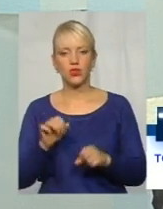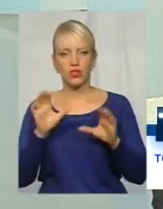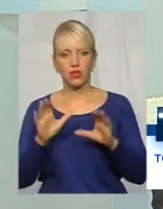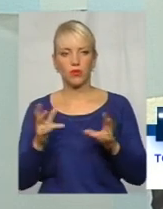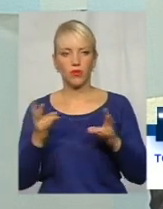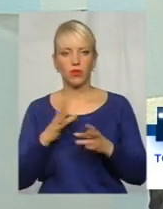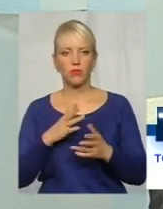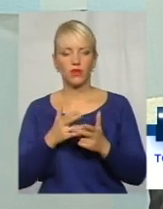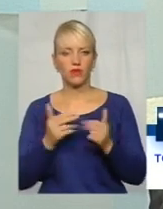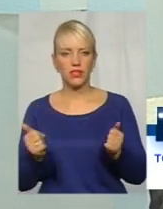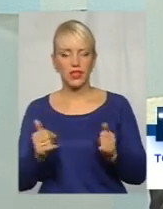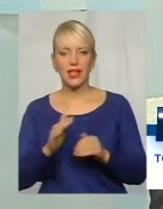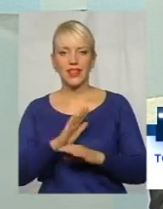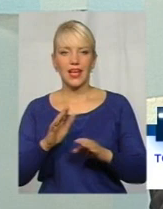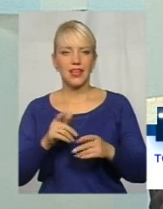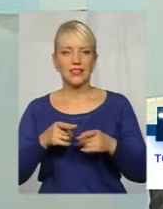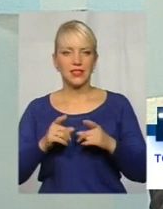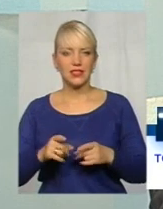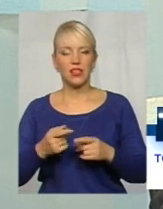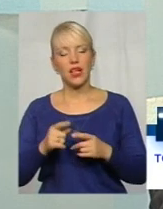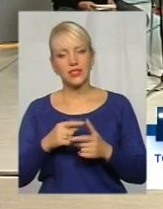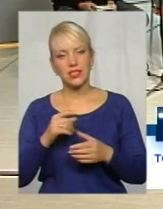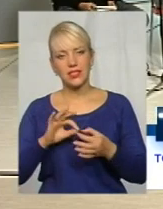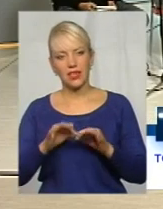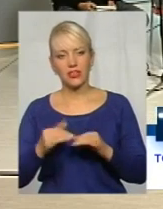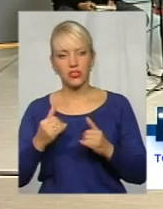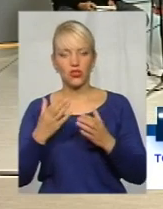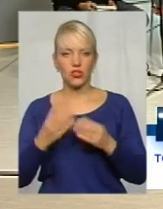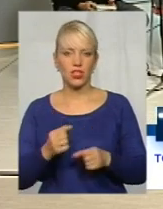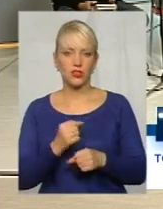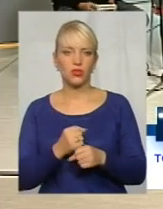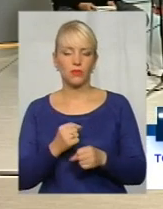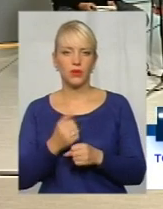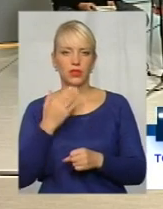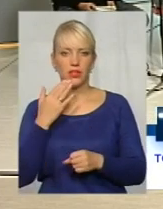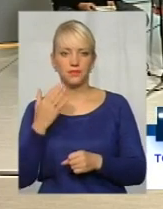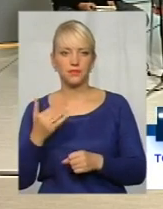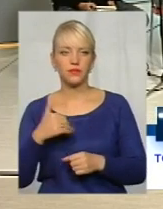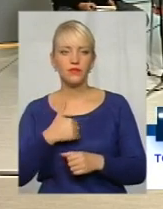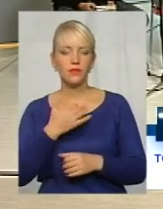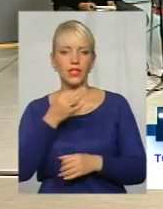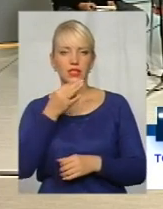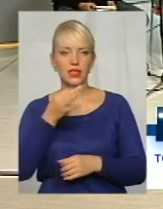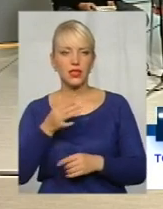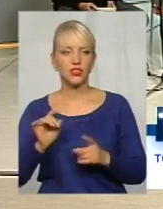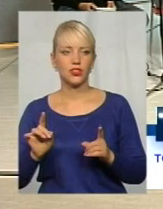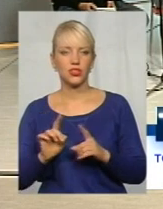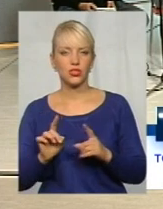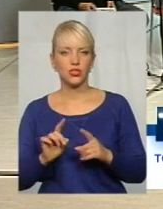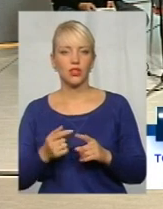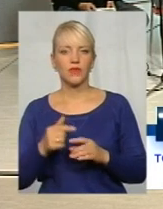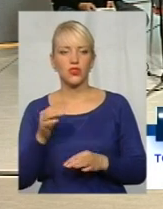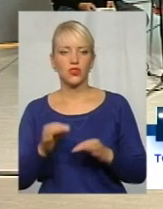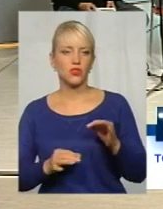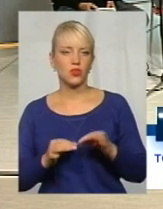дійсним. Чи складно це на сьогоднішній день зробити? Хочу зазначити, що судові